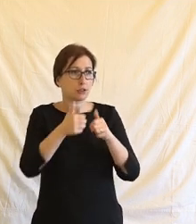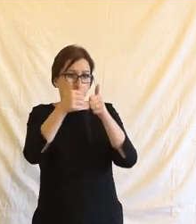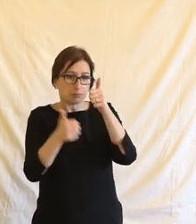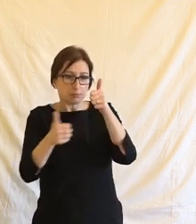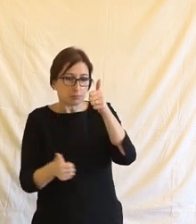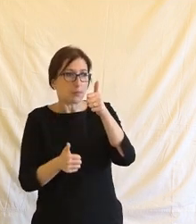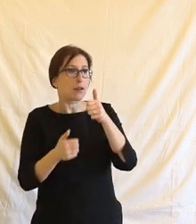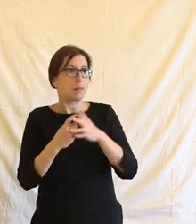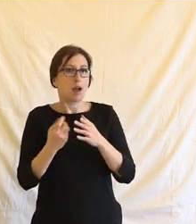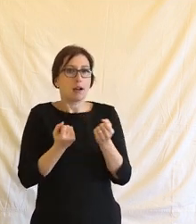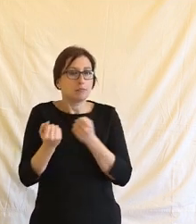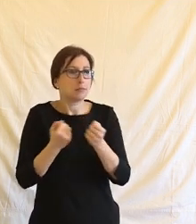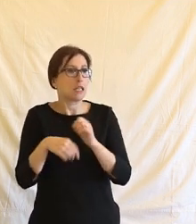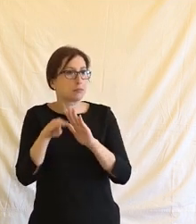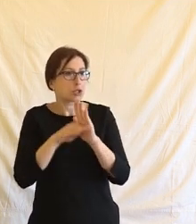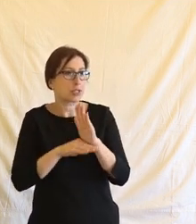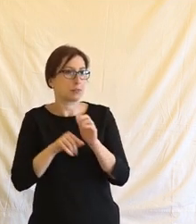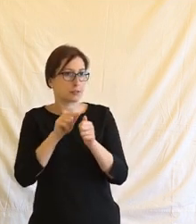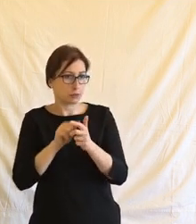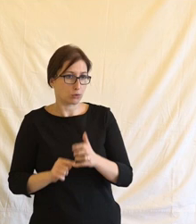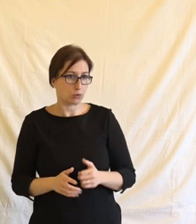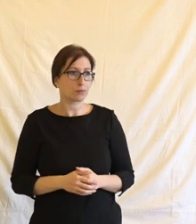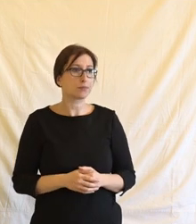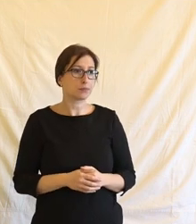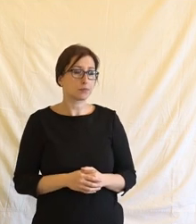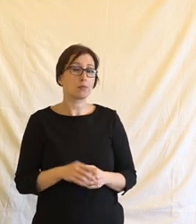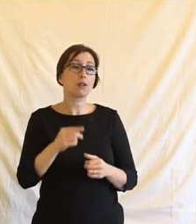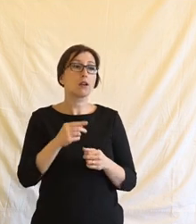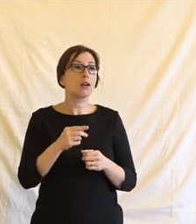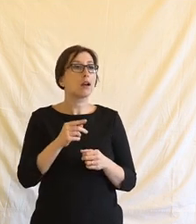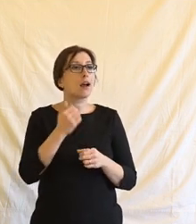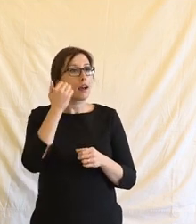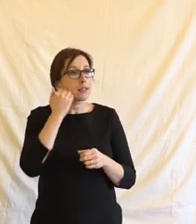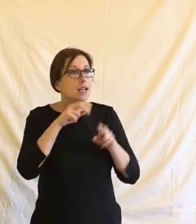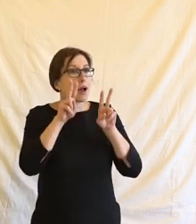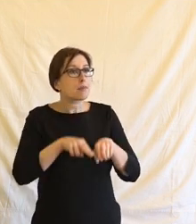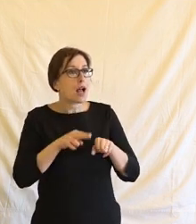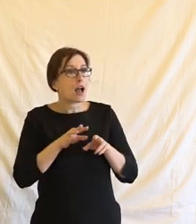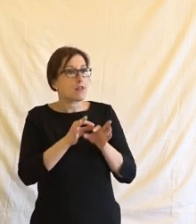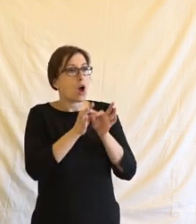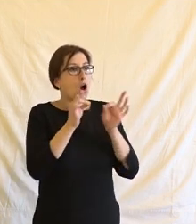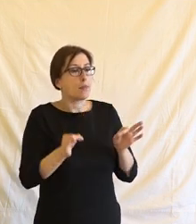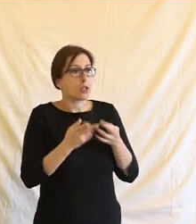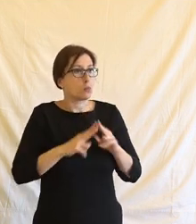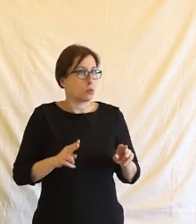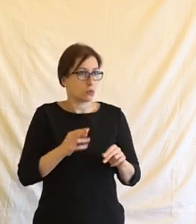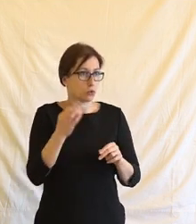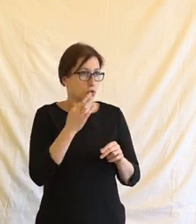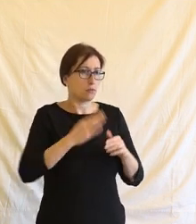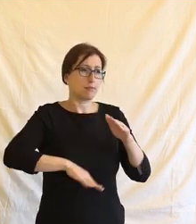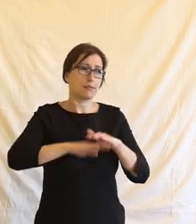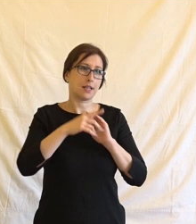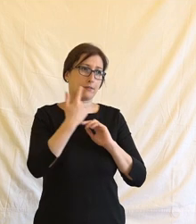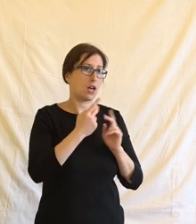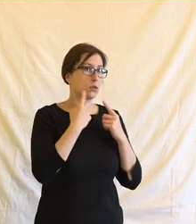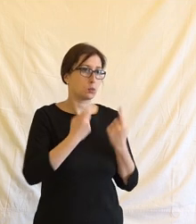a samoregulace. Lidská práva lze omezit pouze dvěma způsoby podle vlastně pojetí evropského,